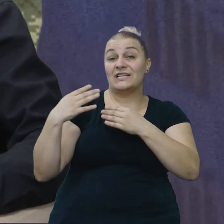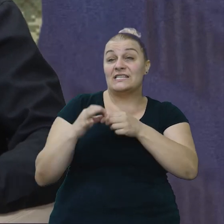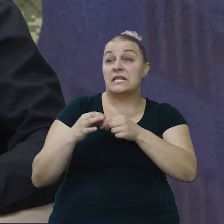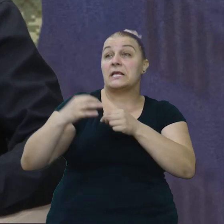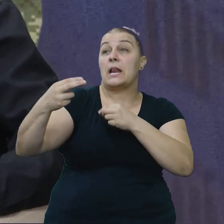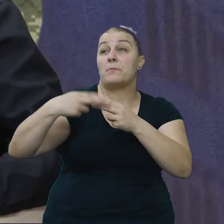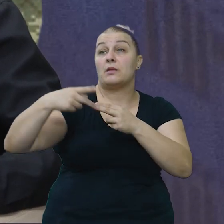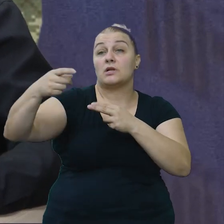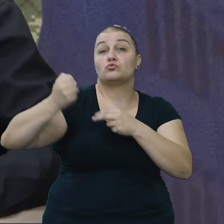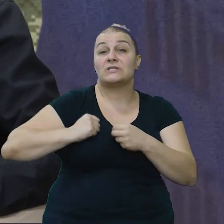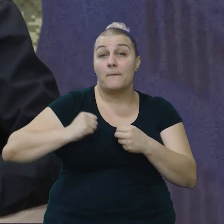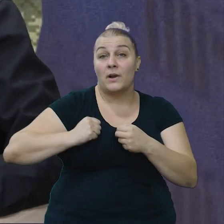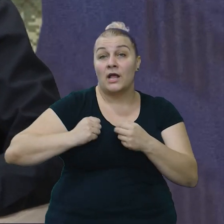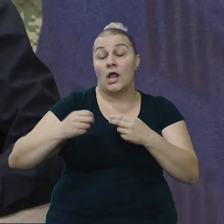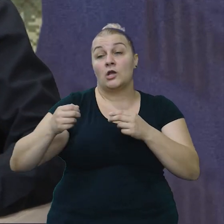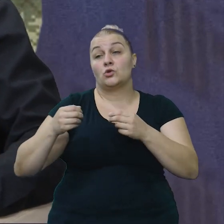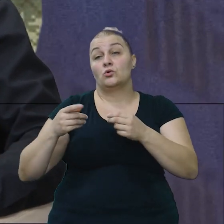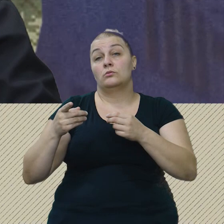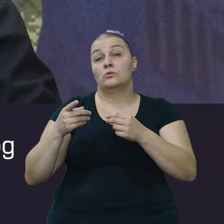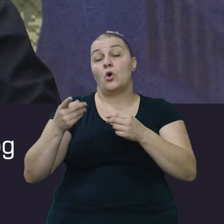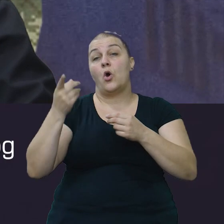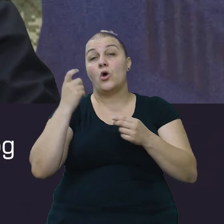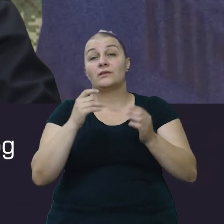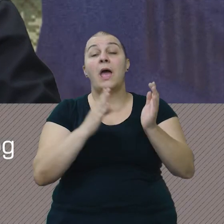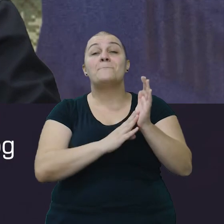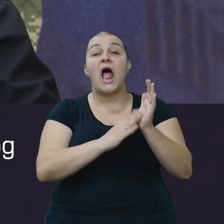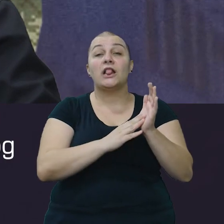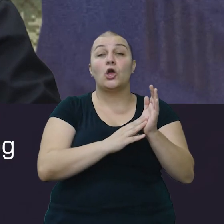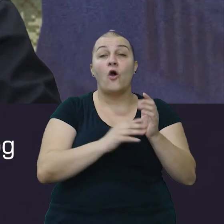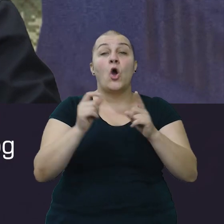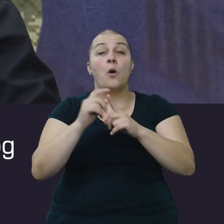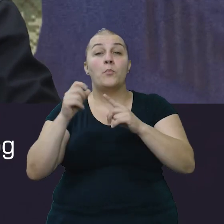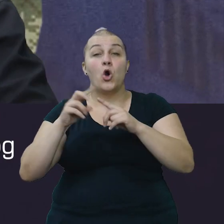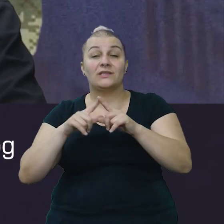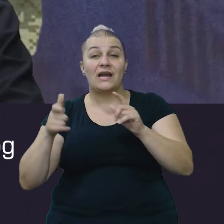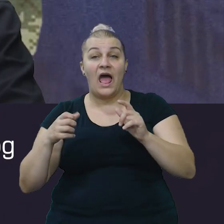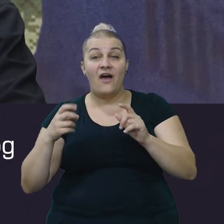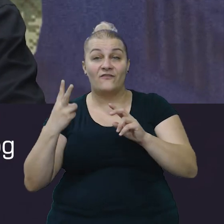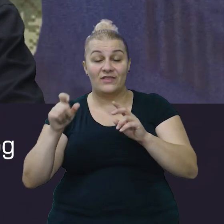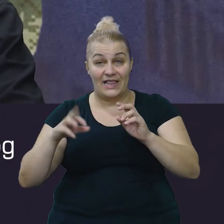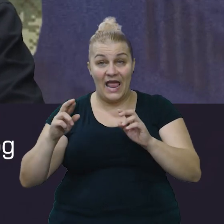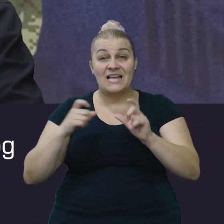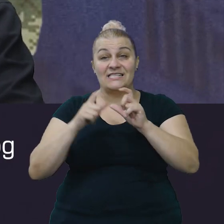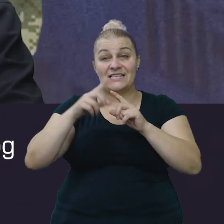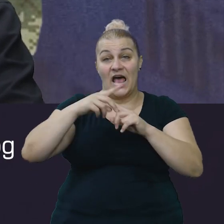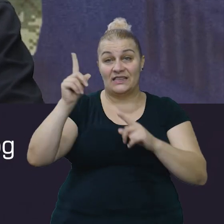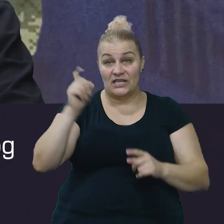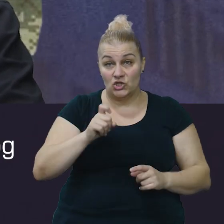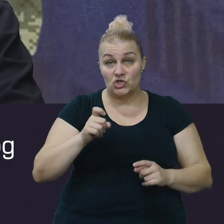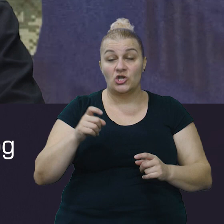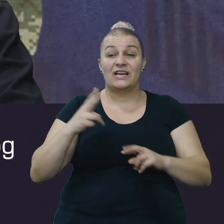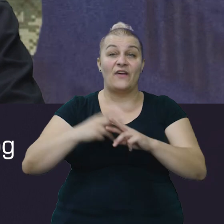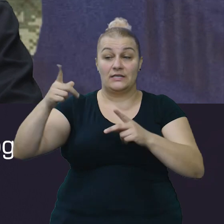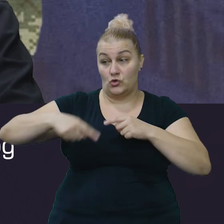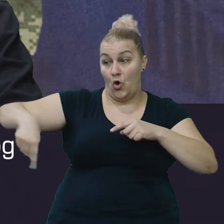Splita na ulozu u Sinj, negdje tamo na potezu Maljkovo potravlje Satriće Hrvace. Tamo je krenuo